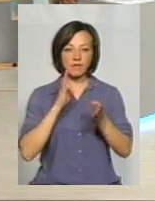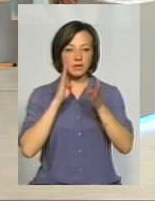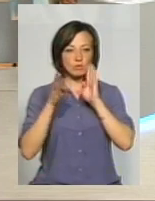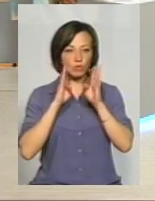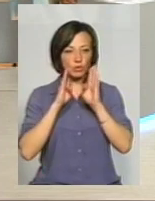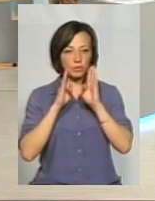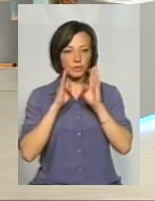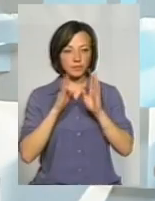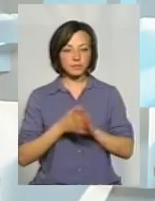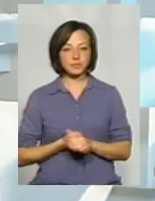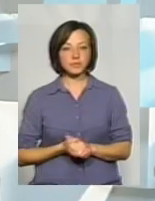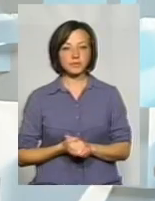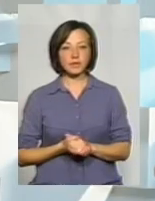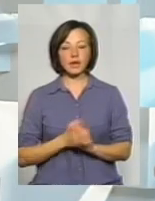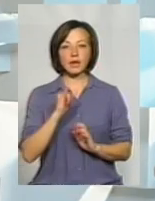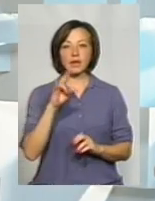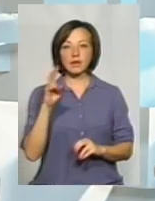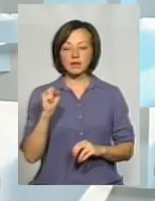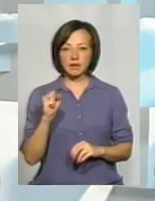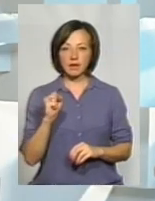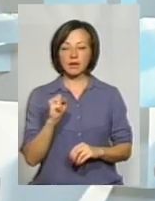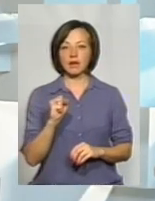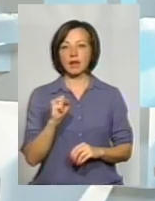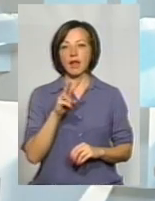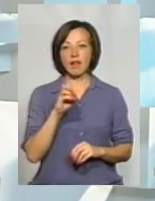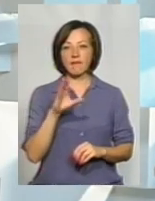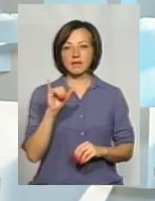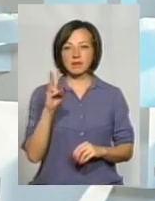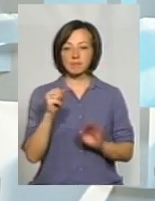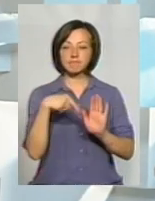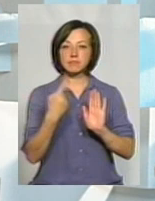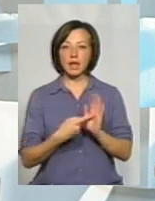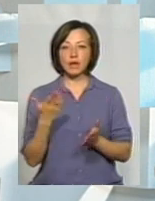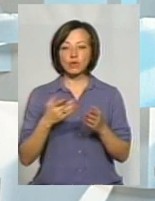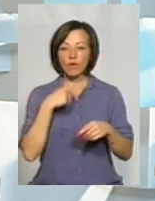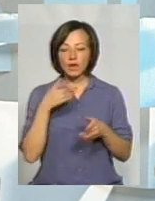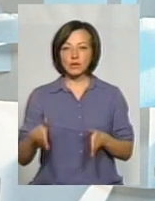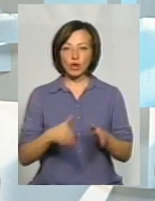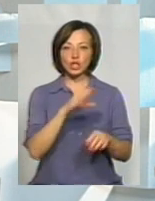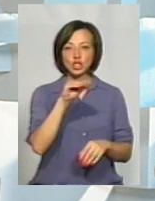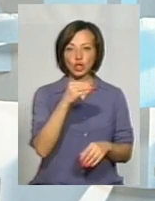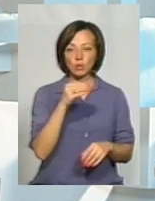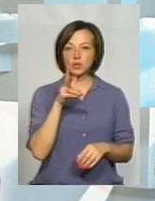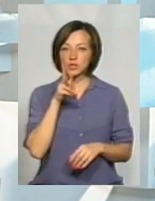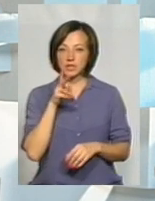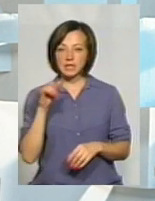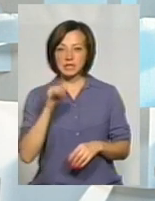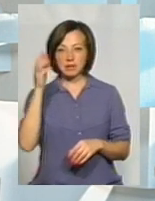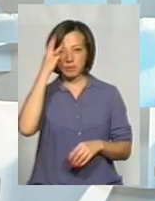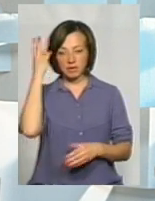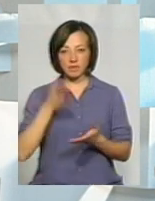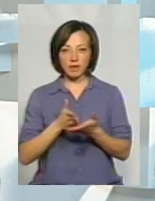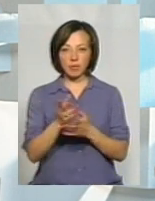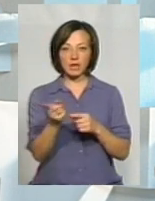Фейсбук. Пані Інна Левінська запитує, якщо говорити про дороги Житомир-Чернівці із Хмельницького в